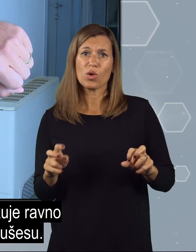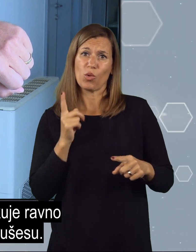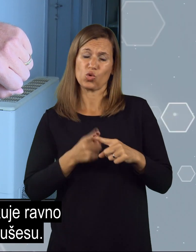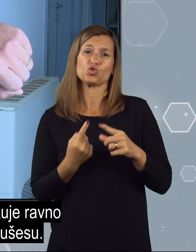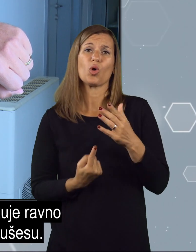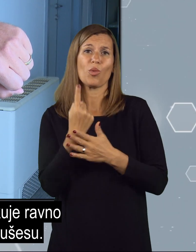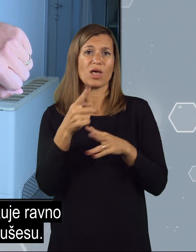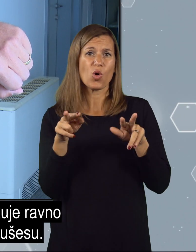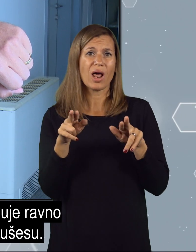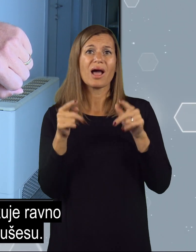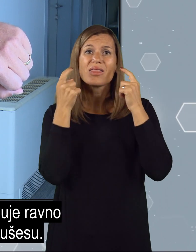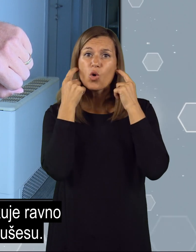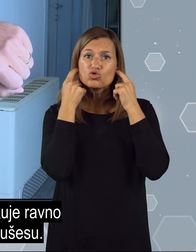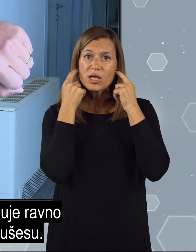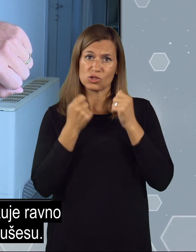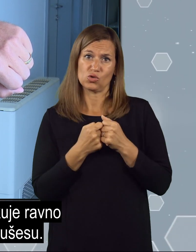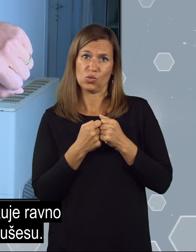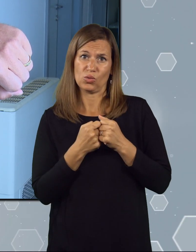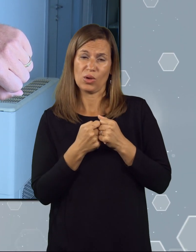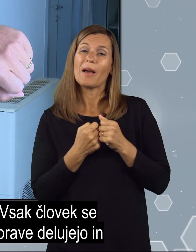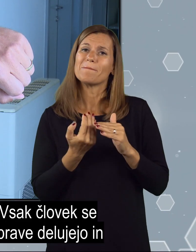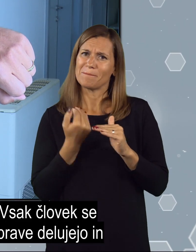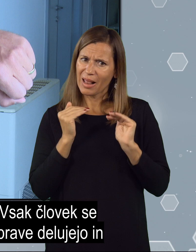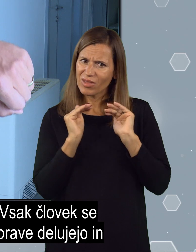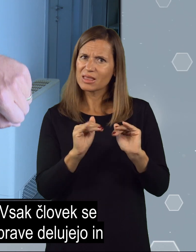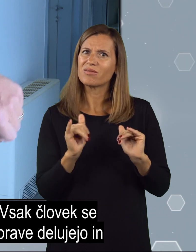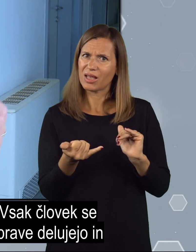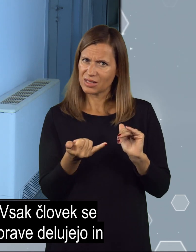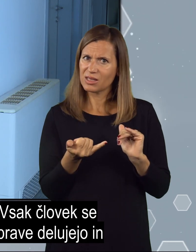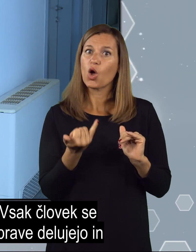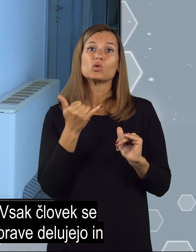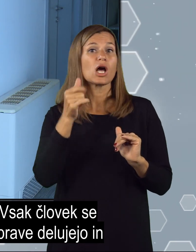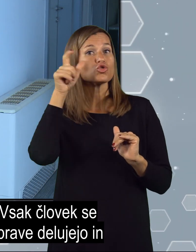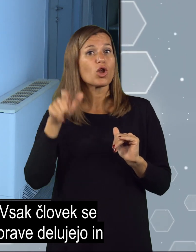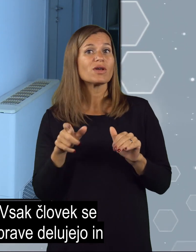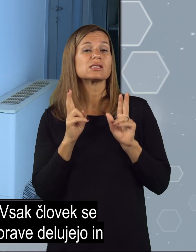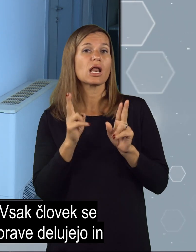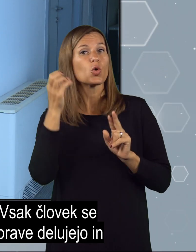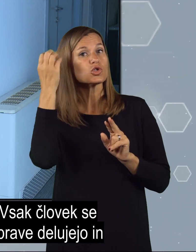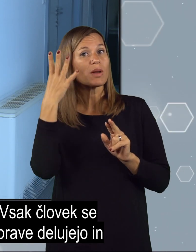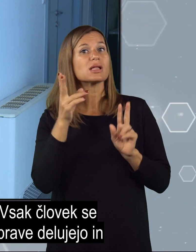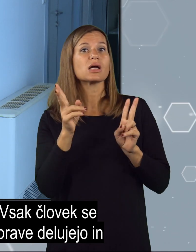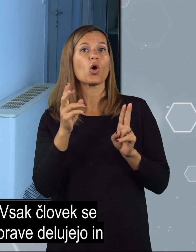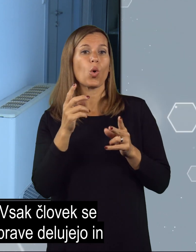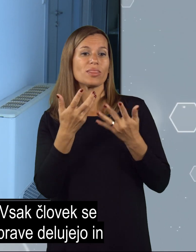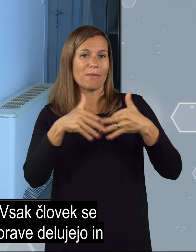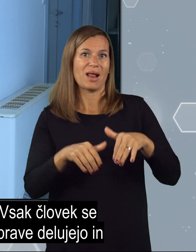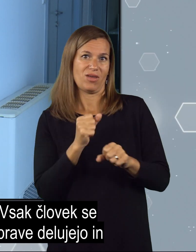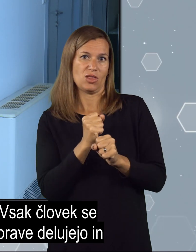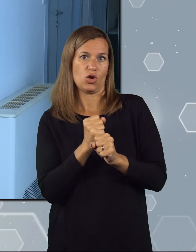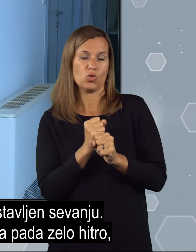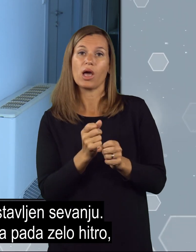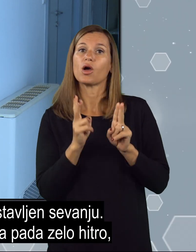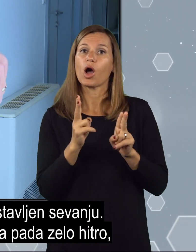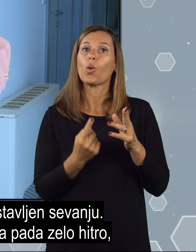prav pojav raka na ušesu. Preventivo sigurno je. Vsak človek se lahko izobrazi, kako naprave delujejo,